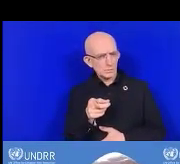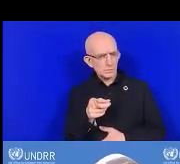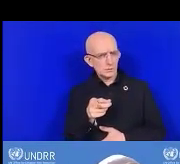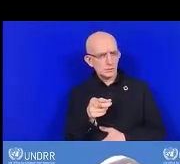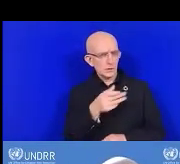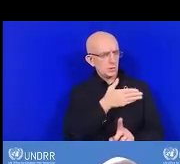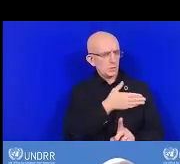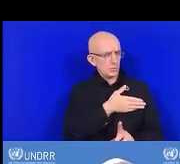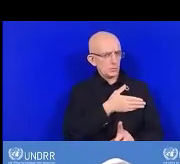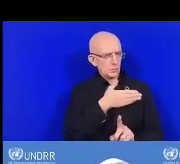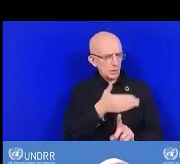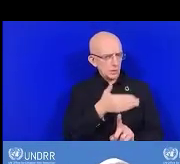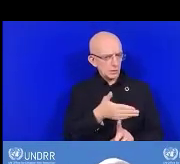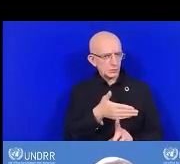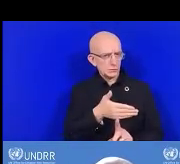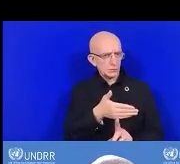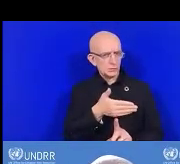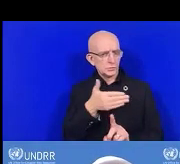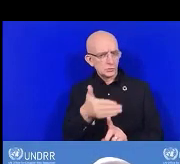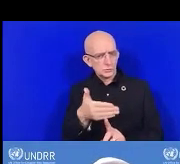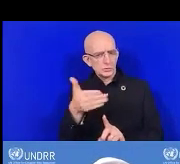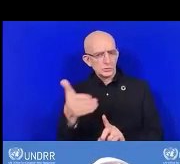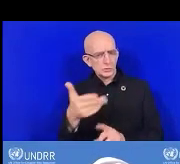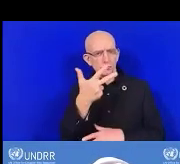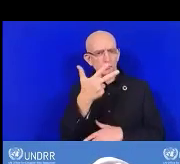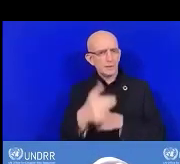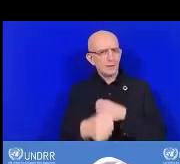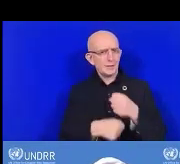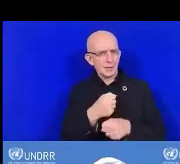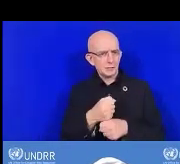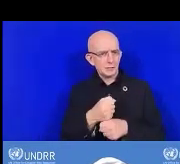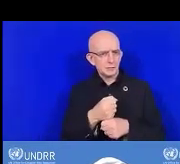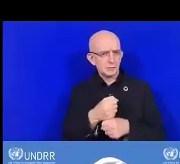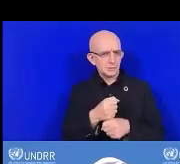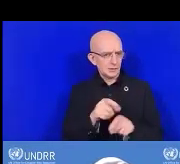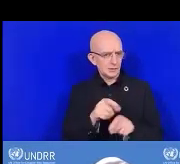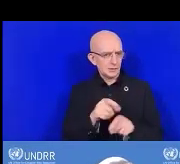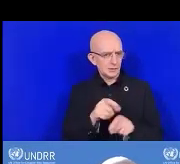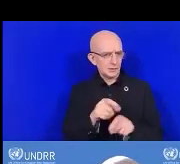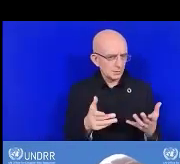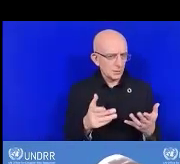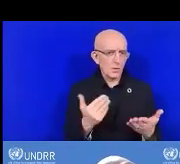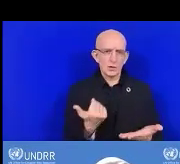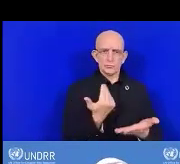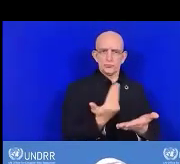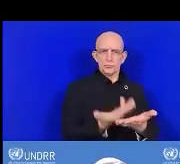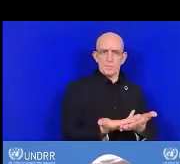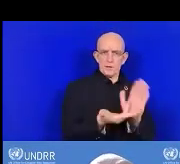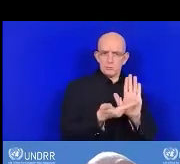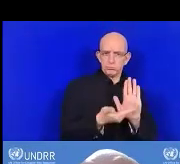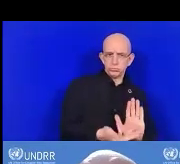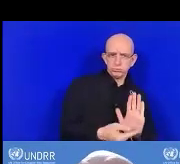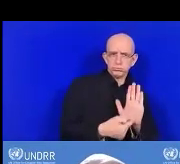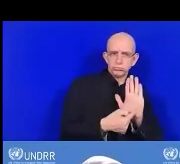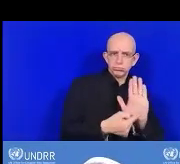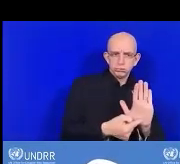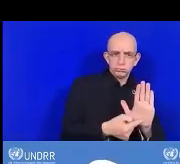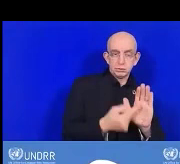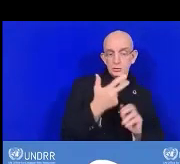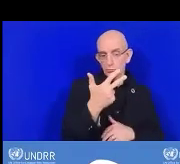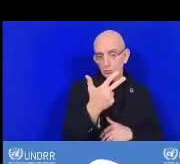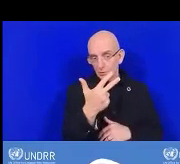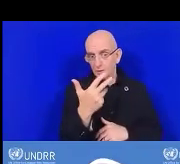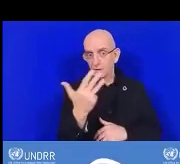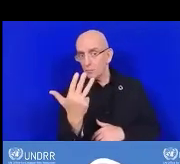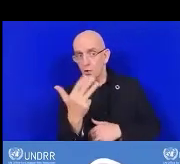trois ans après. Voilà pourquoi les notes devraient être... Voilà pourquoi à chaque fois, nous devons nous noter.